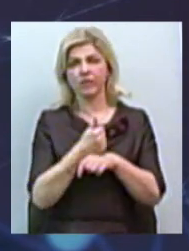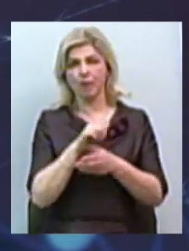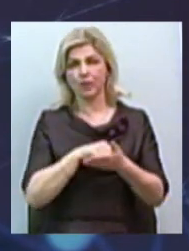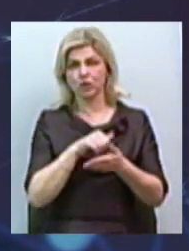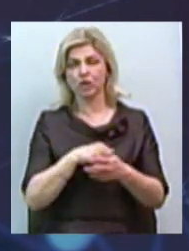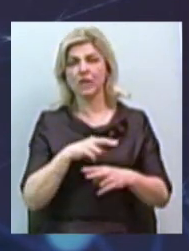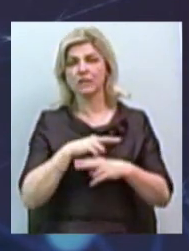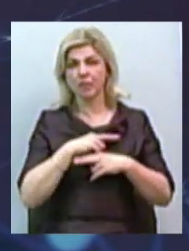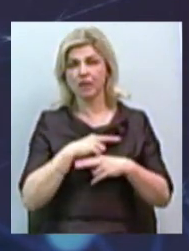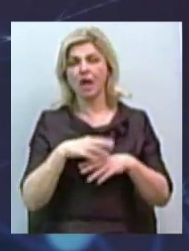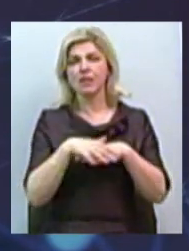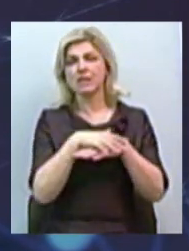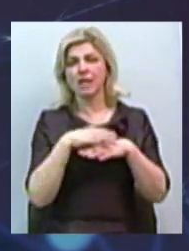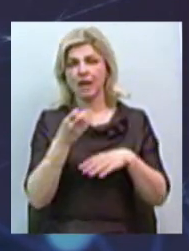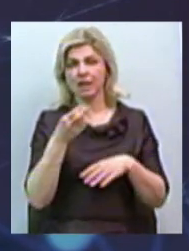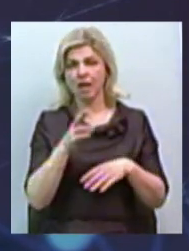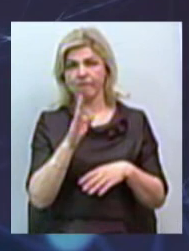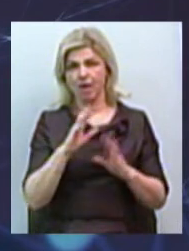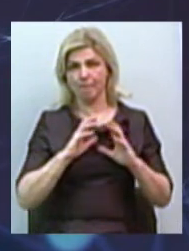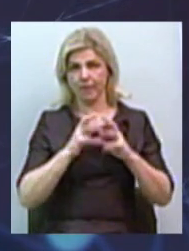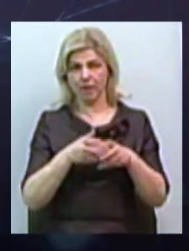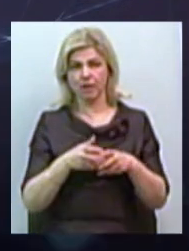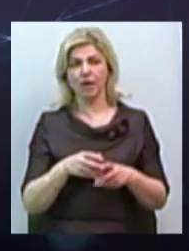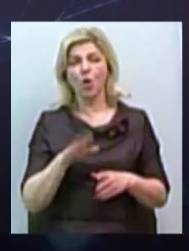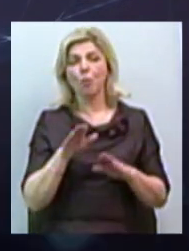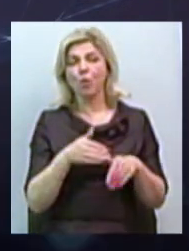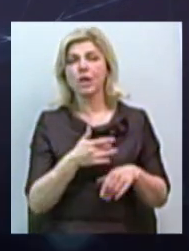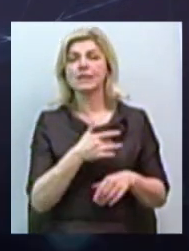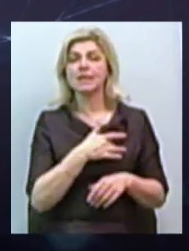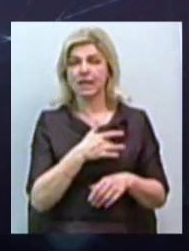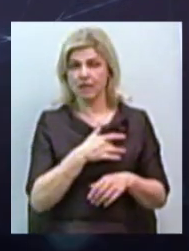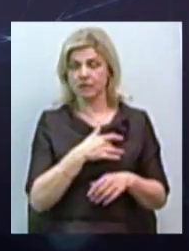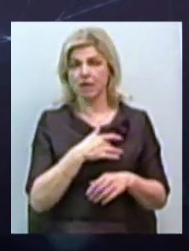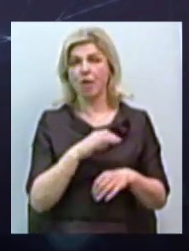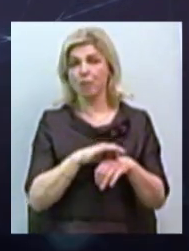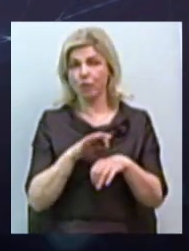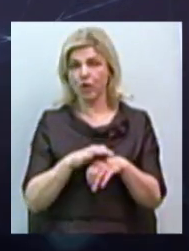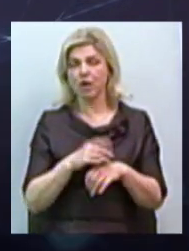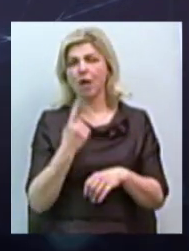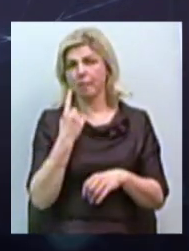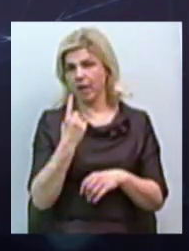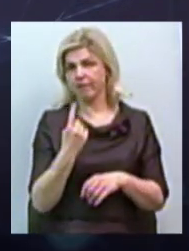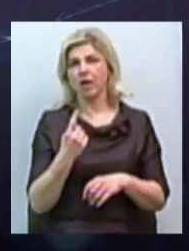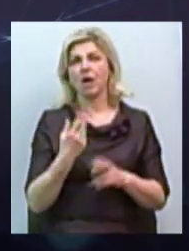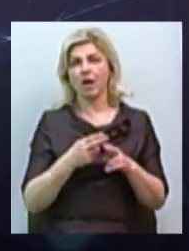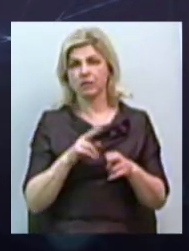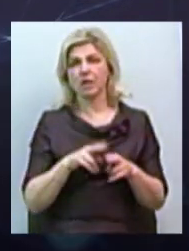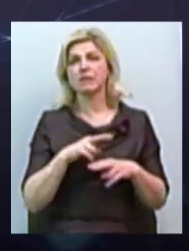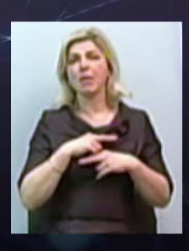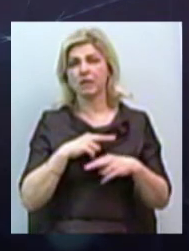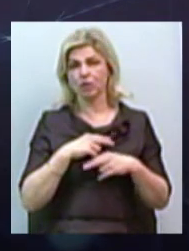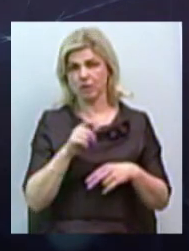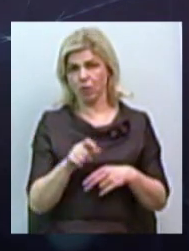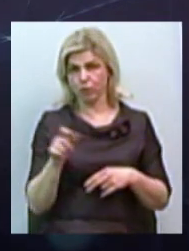населения в мірі. І після середньо-содістій патології є ведучі причини смертності населения.